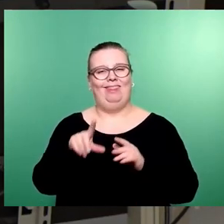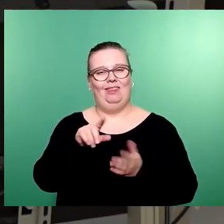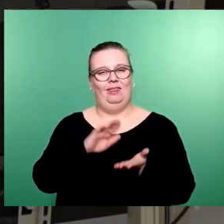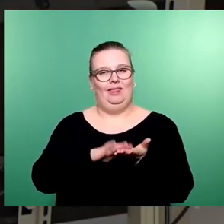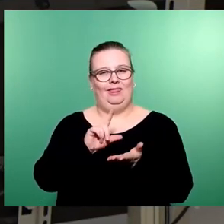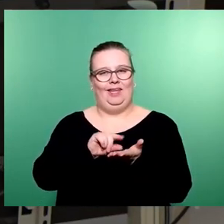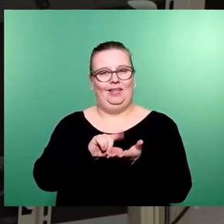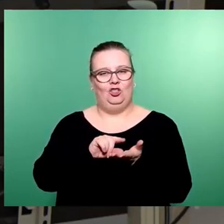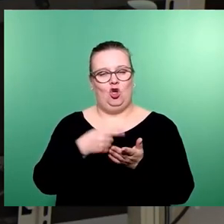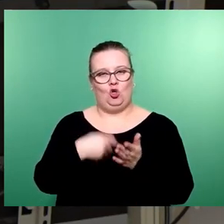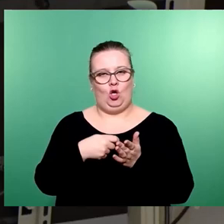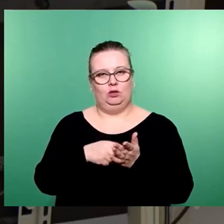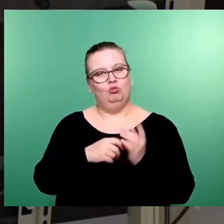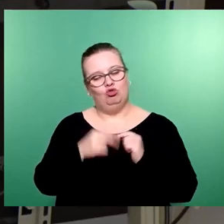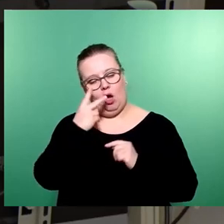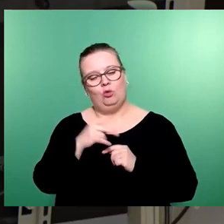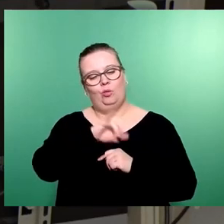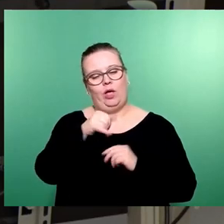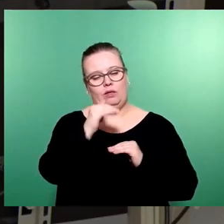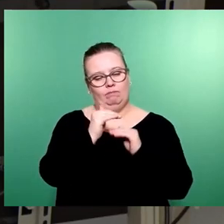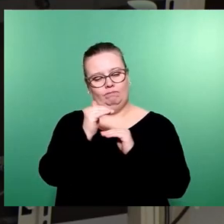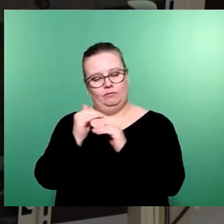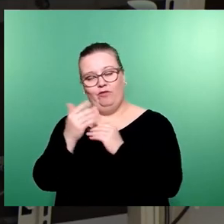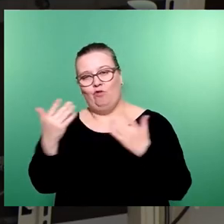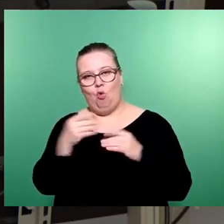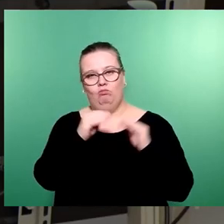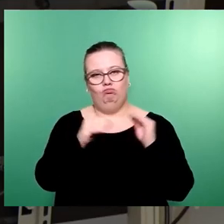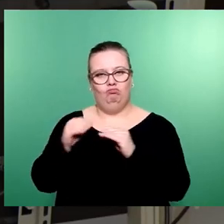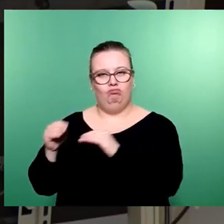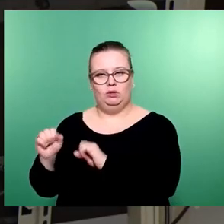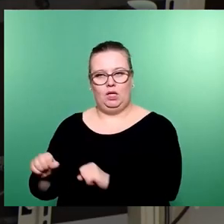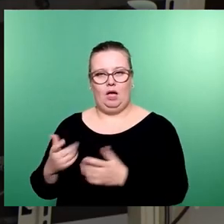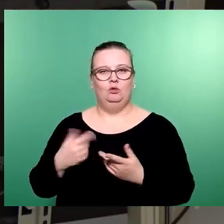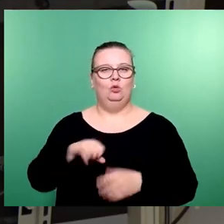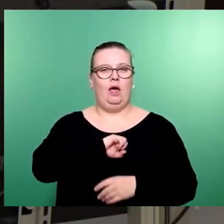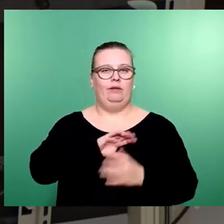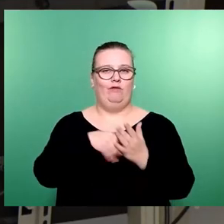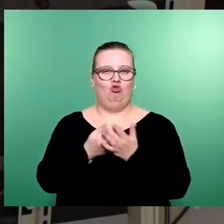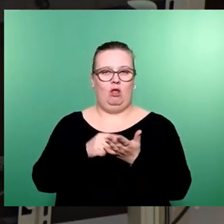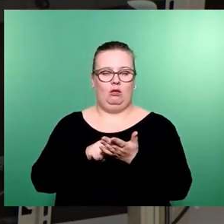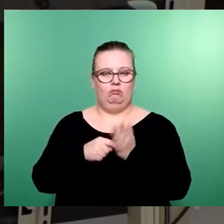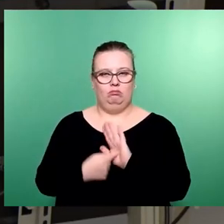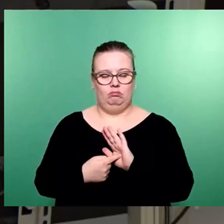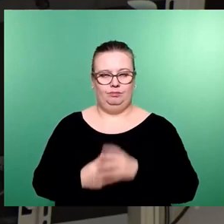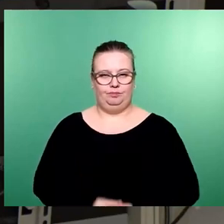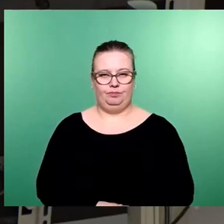selbst entsprechend auf kleinere Projekte konzentriert und in deutlich geringerem Umfang eigene Vorschläge eingebracht als andere Fraktionen. So ist uns